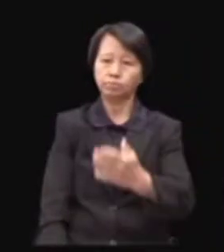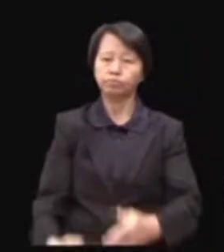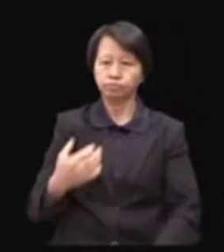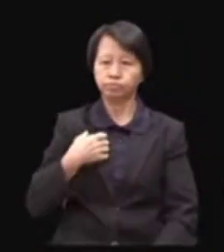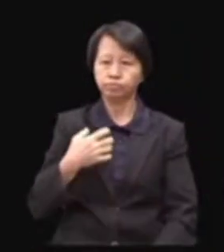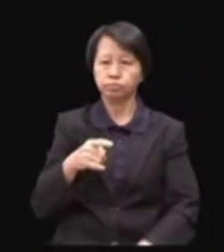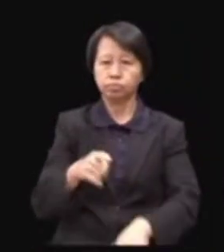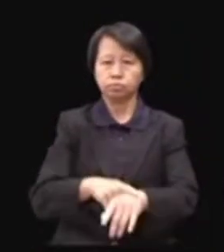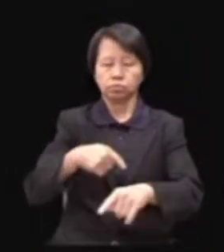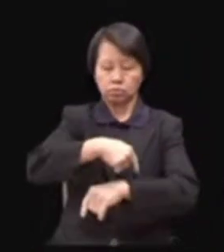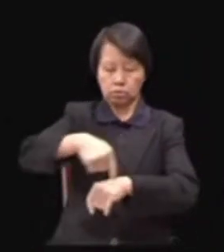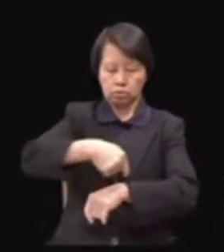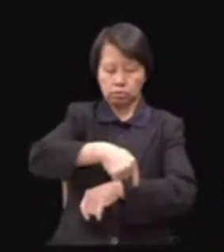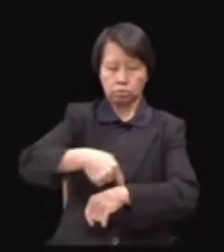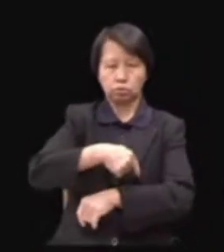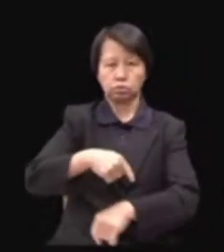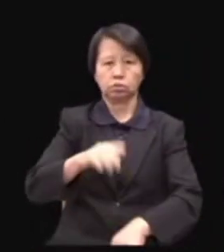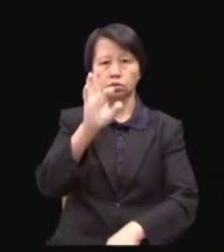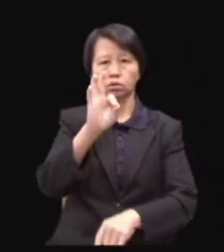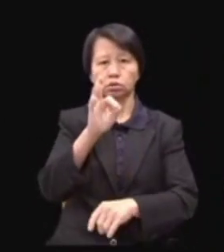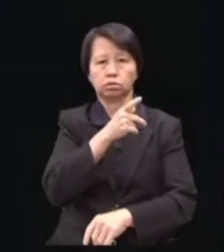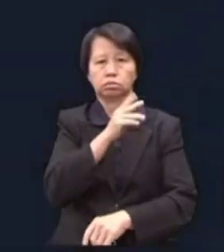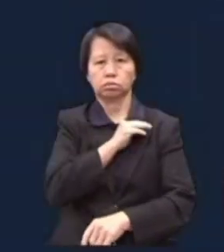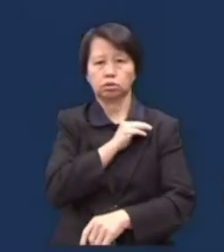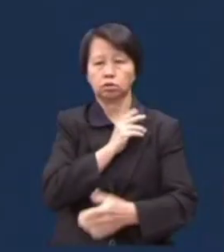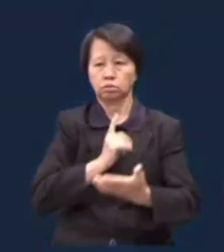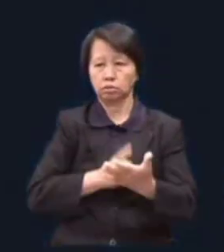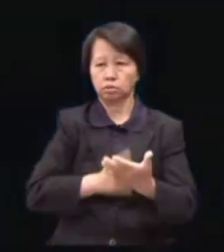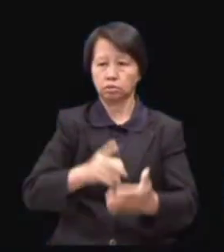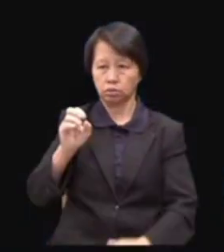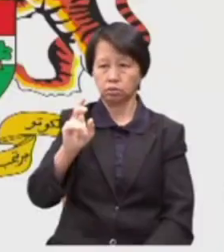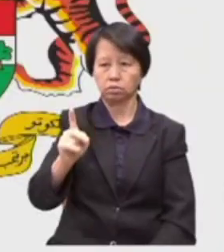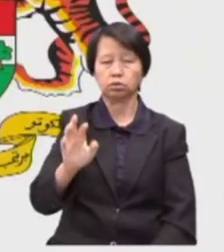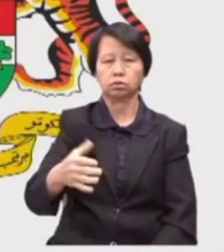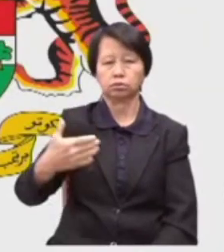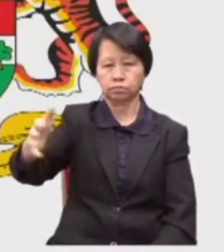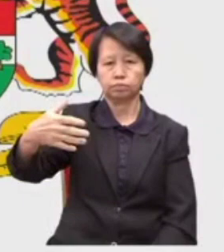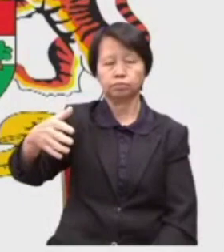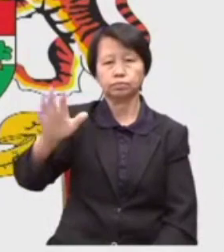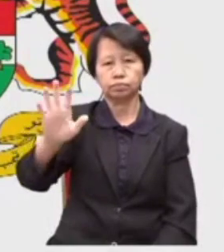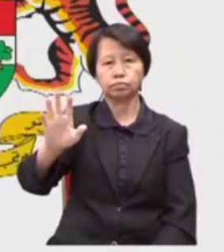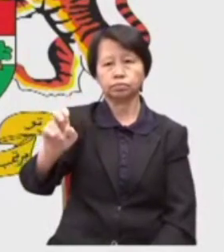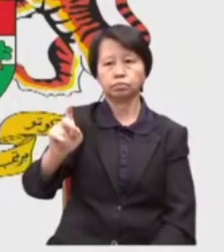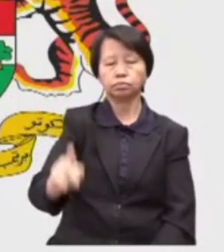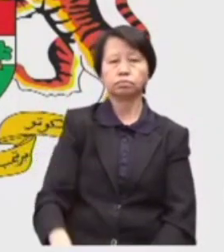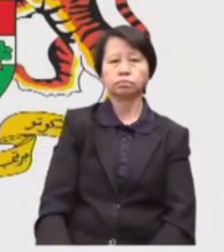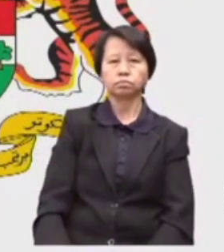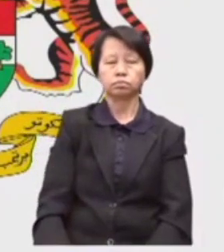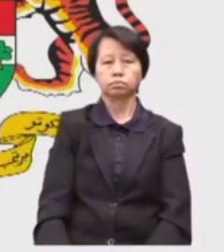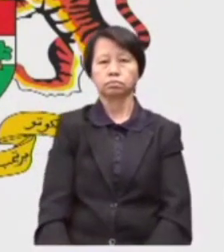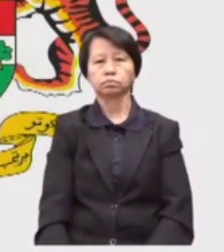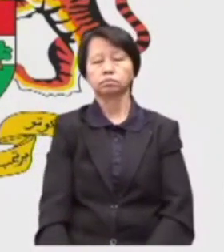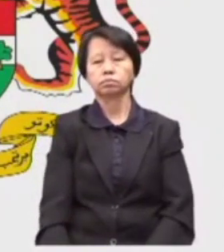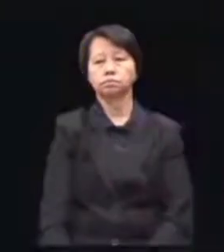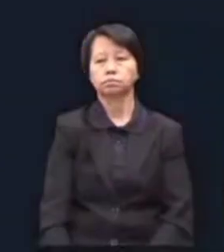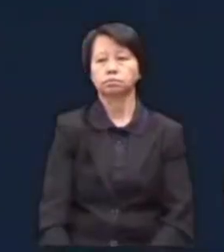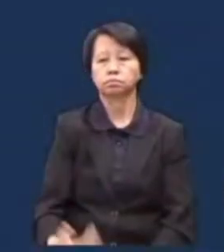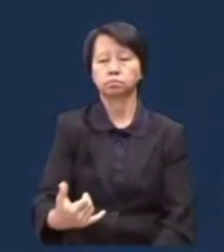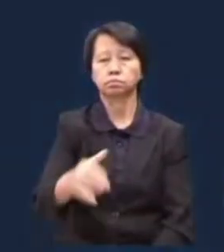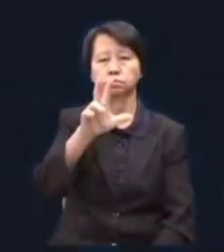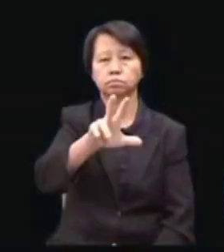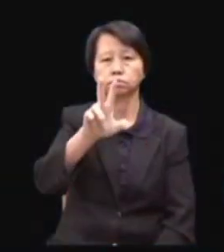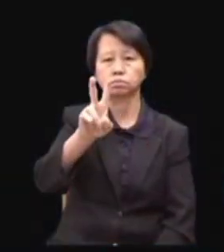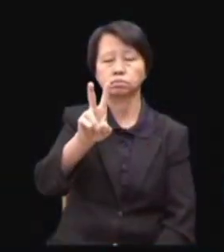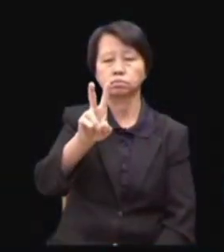Kita ada long day hari ini, sembilan kementerian nak bincang. Terima kasih. Teruskan. Point of order 36.12. 32?